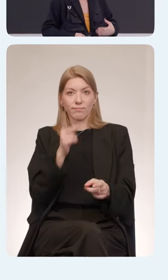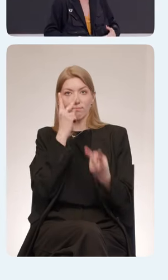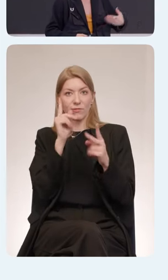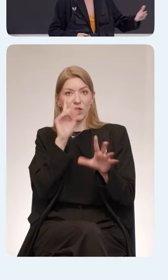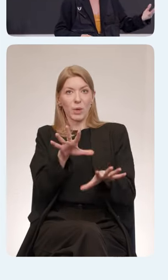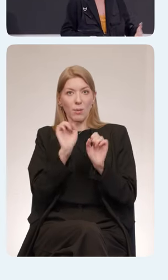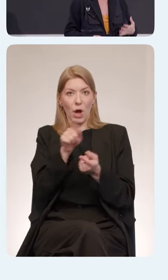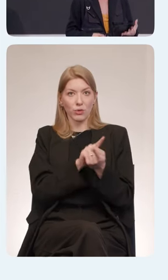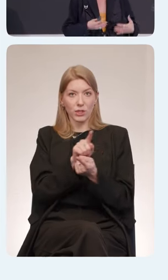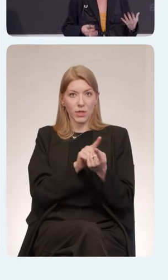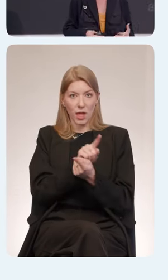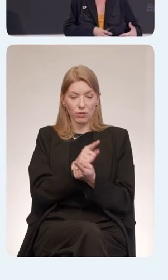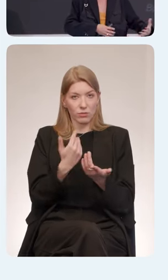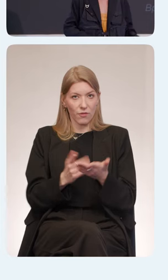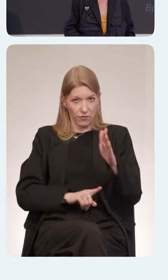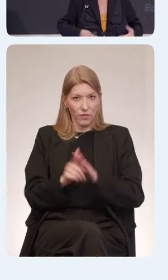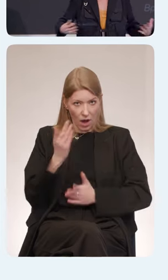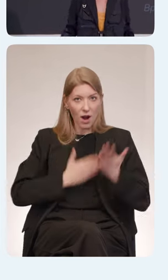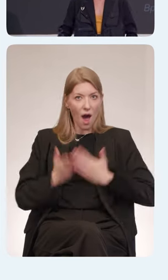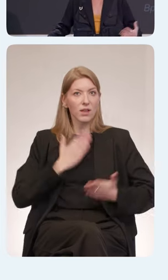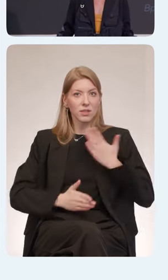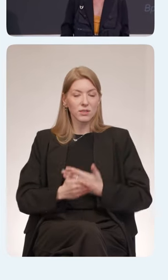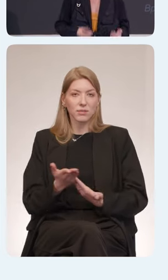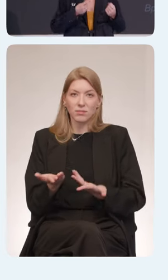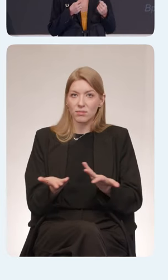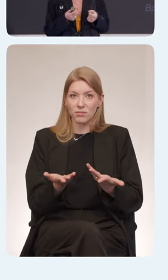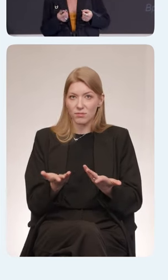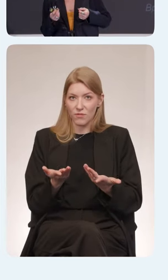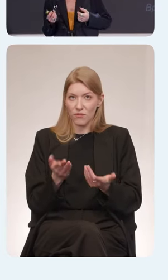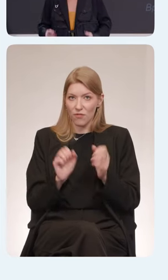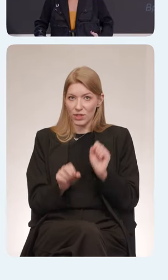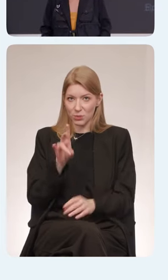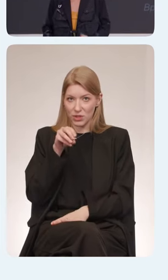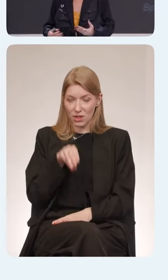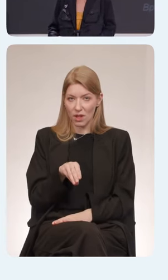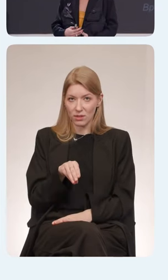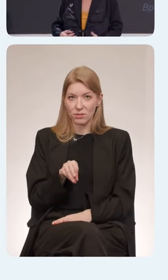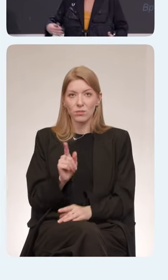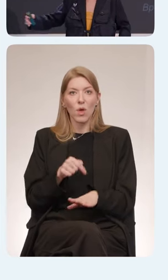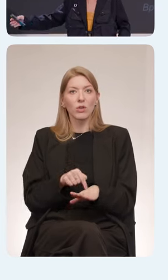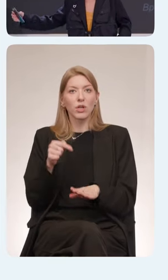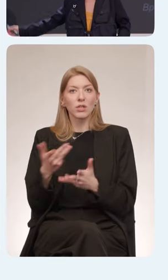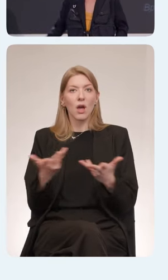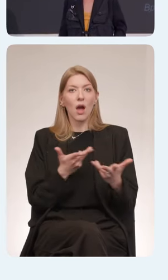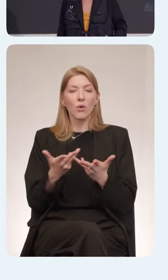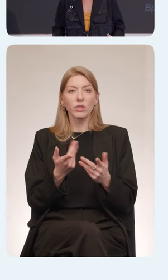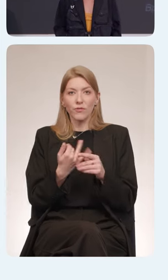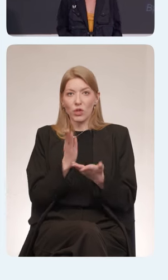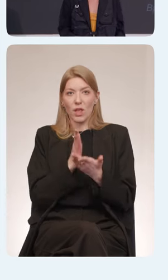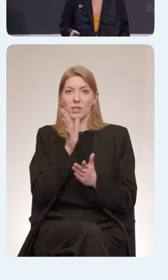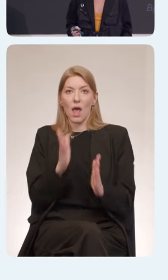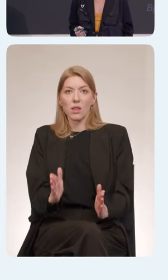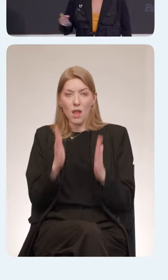возможно, вы будете рады, но она как бы не такая, как старая, это как-то не очень. И вы будете ощущать какой-то, знаете, ну, этап принятия этих